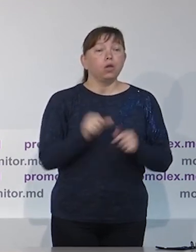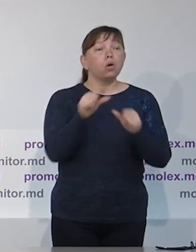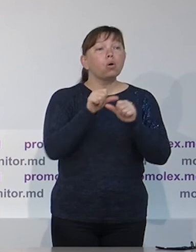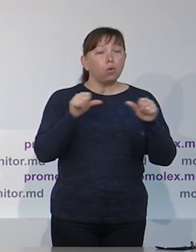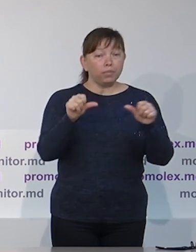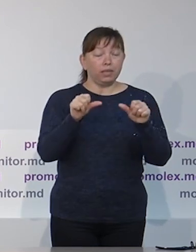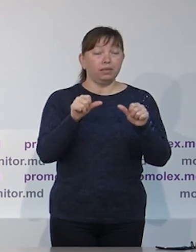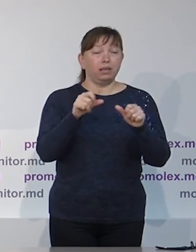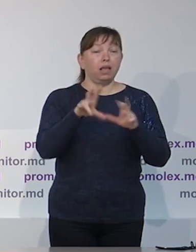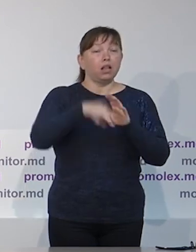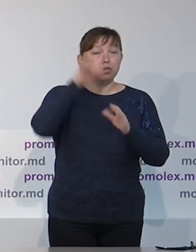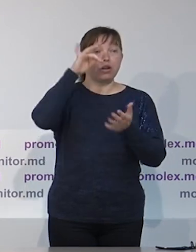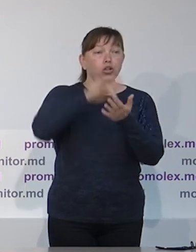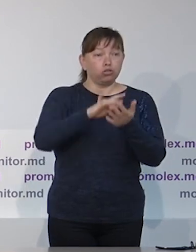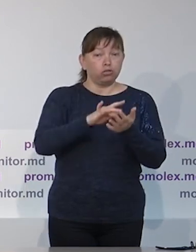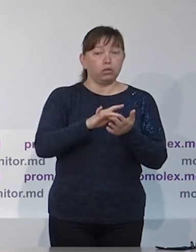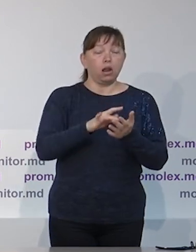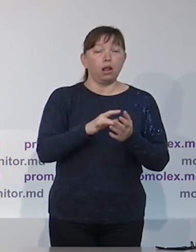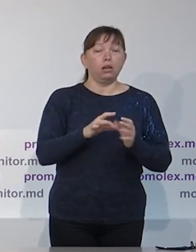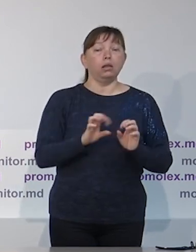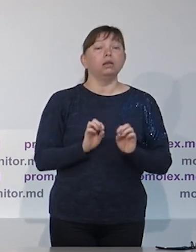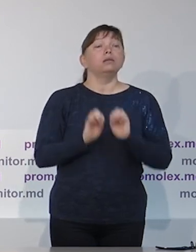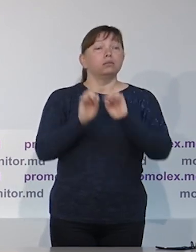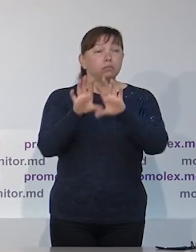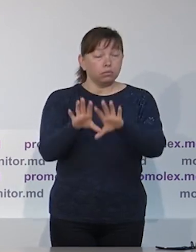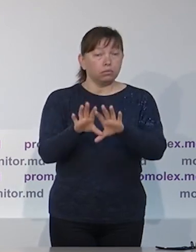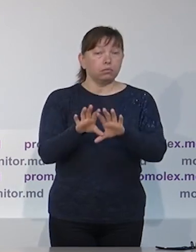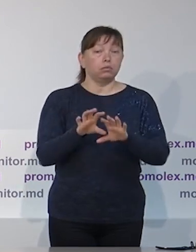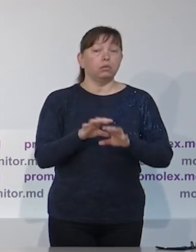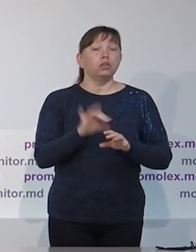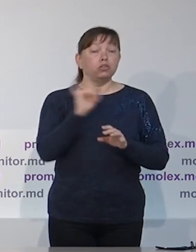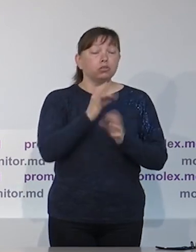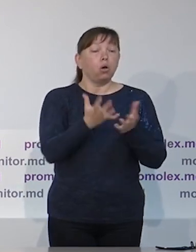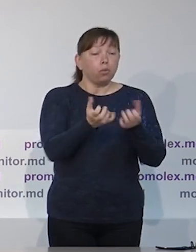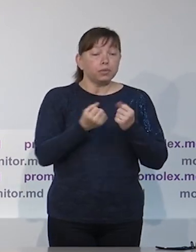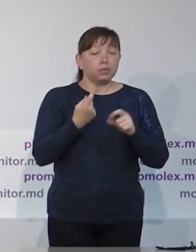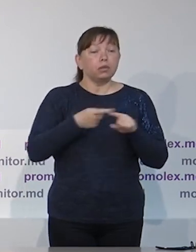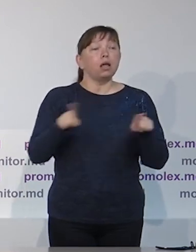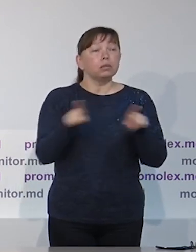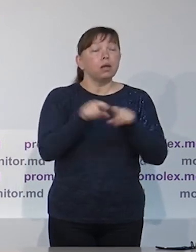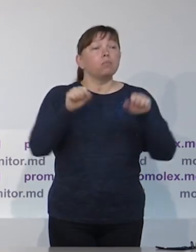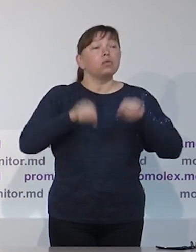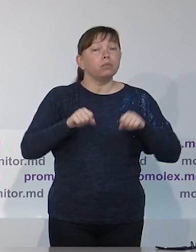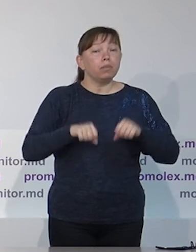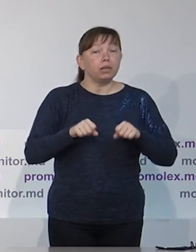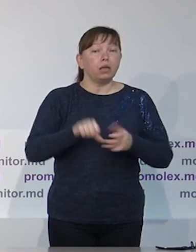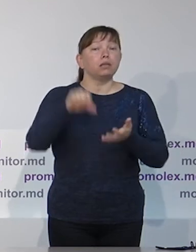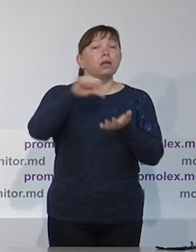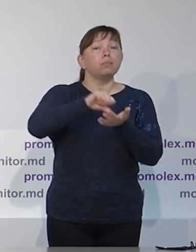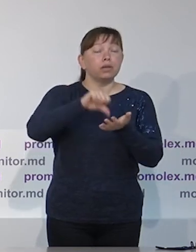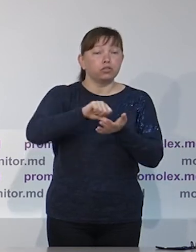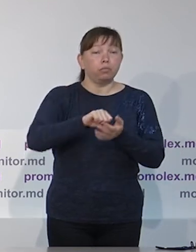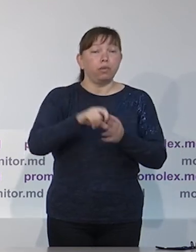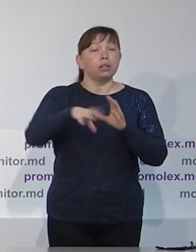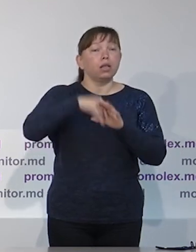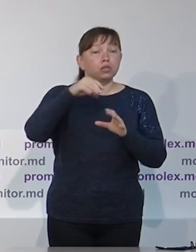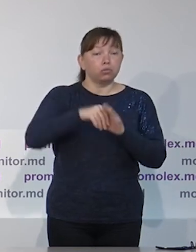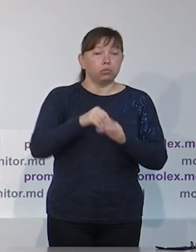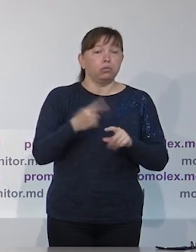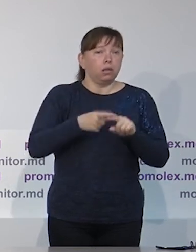это такая альтернатива как депозит, денежный депозит, когда избирательный конкурент